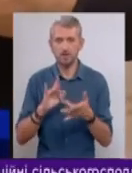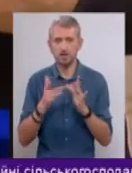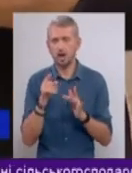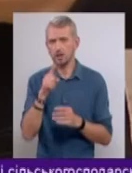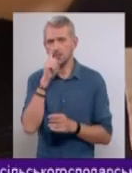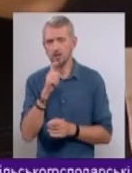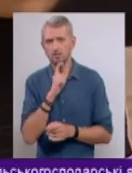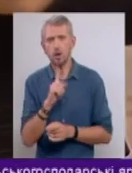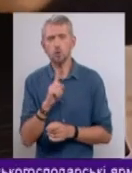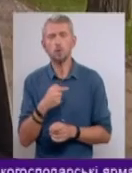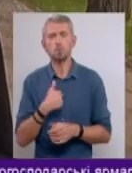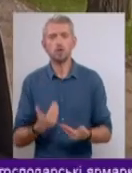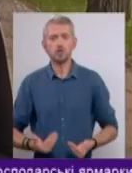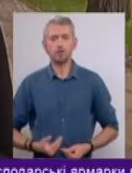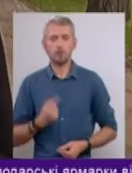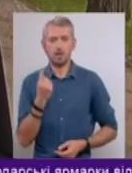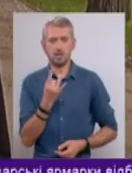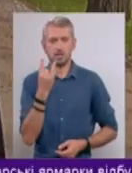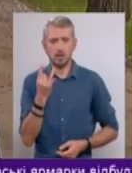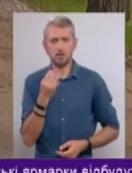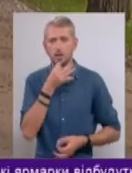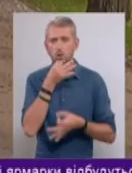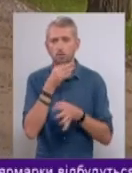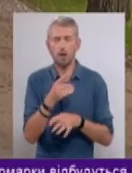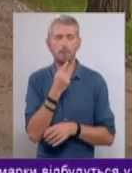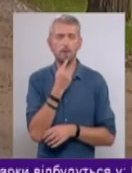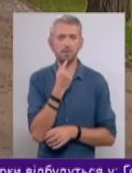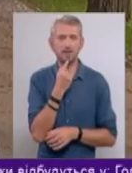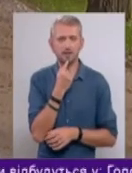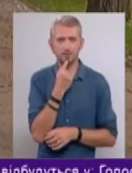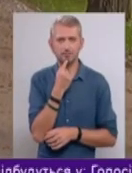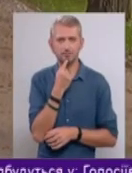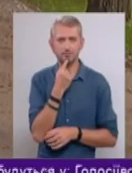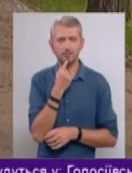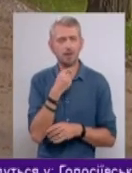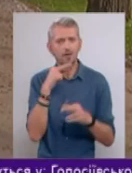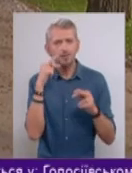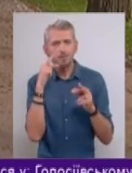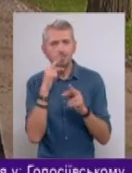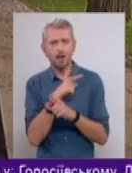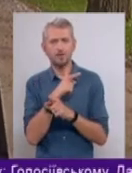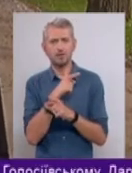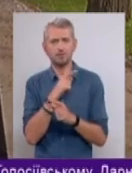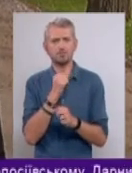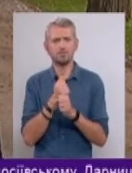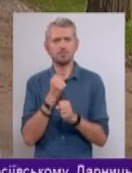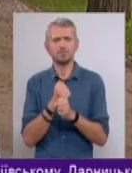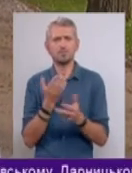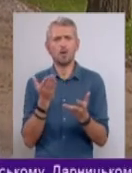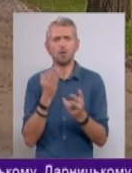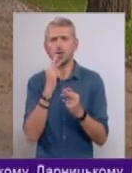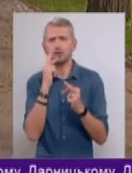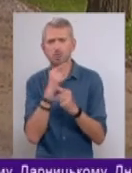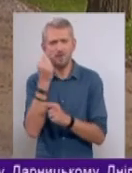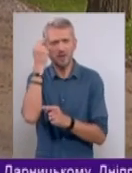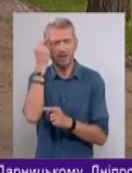розуміють, що ми живемо один раз. І будь-яка попутка неправильна, совершити якийсь неправильний,